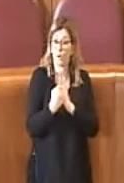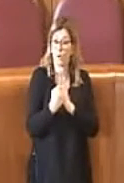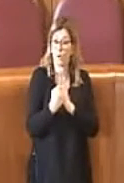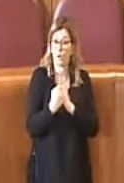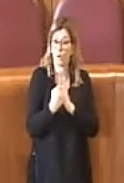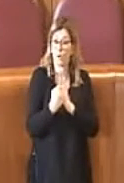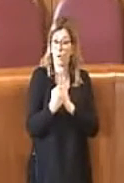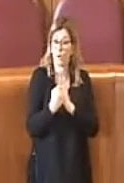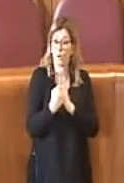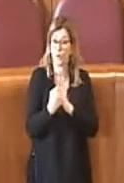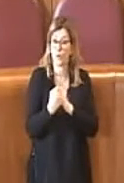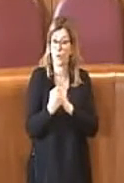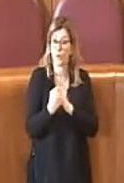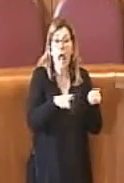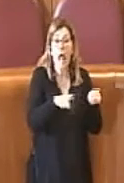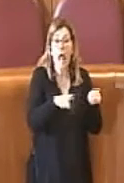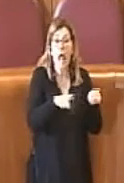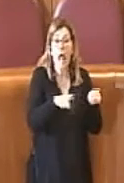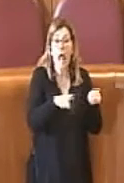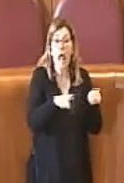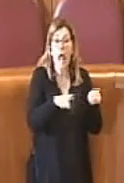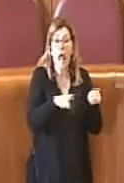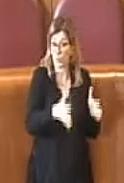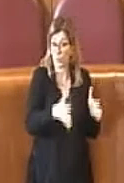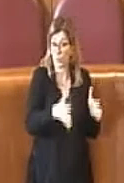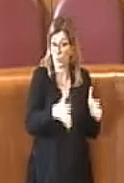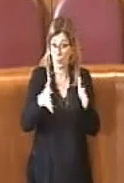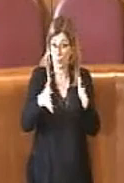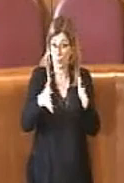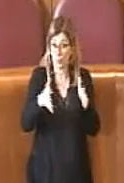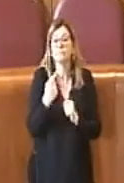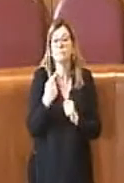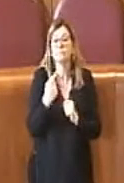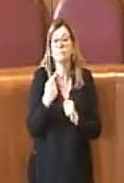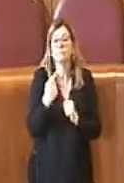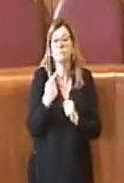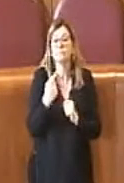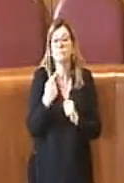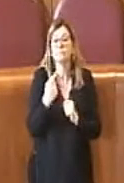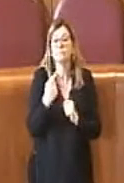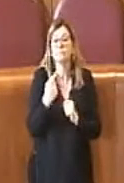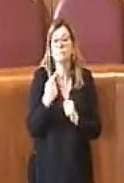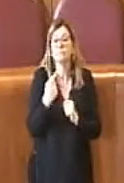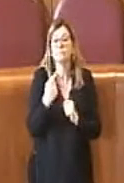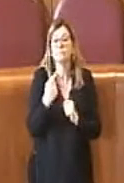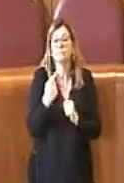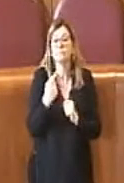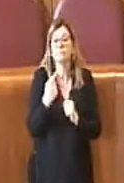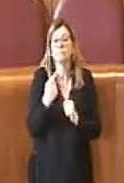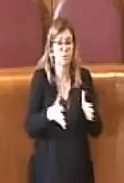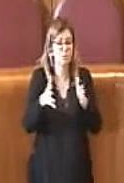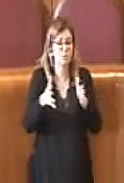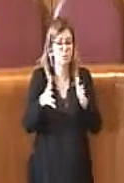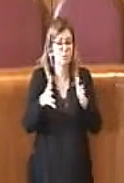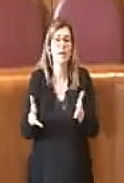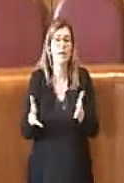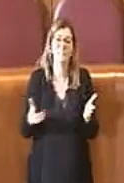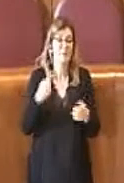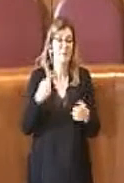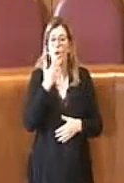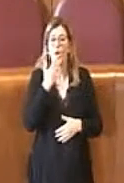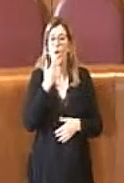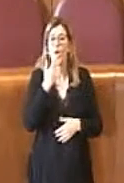di alcune strutture. Detto ciò, vogliamo andare avanti, finalmente siamo riusciti a trovare una soluzione